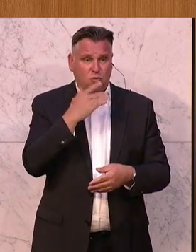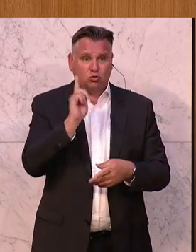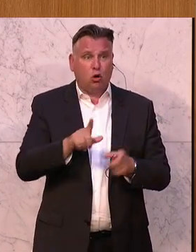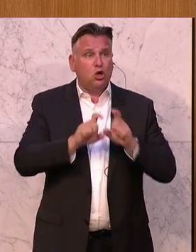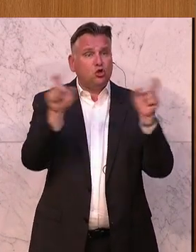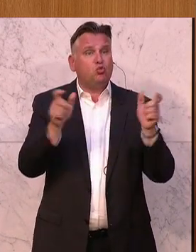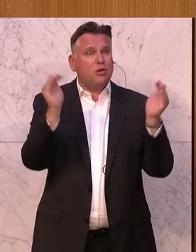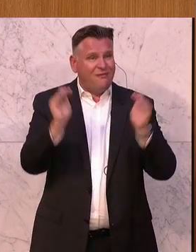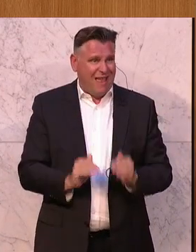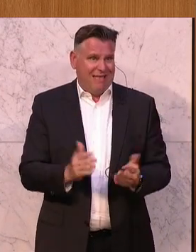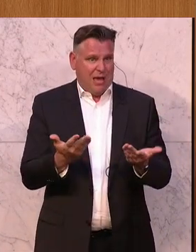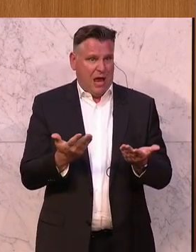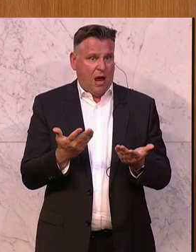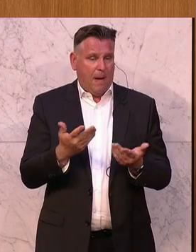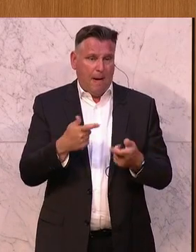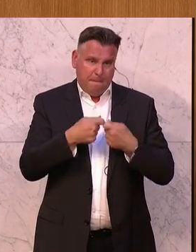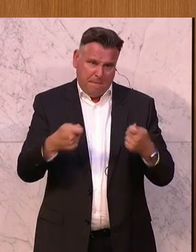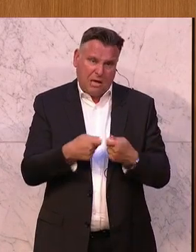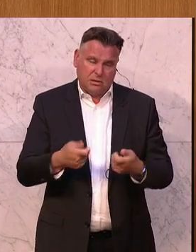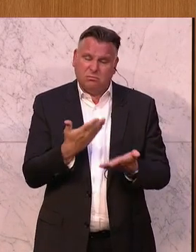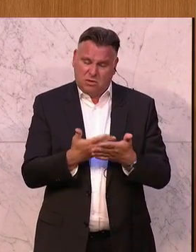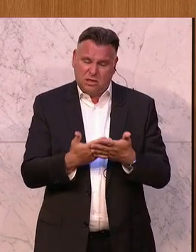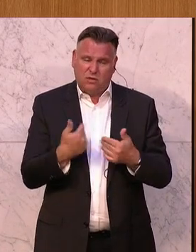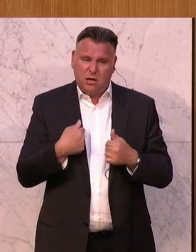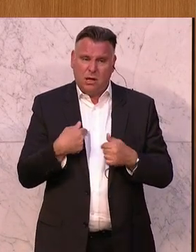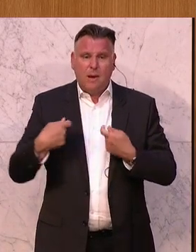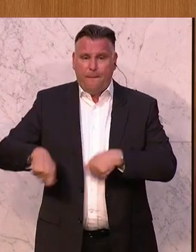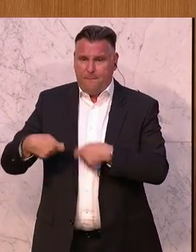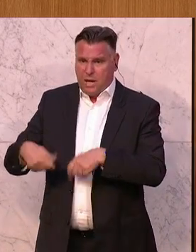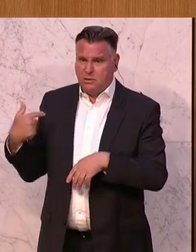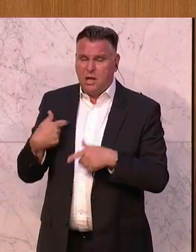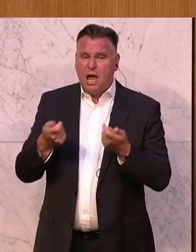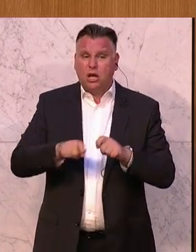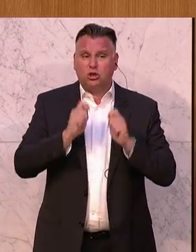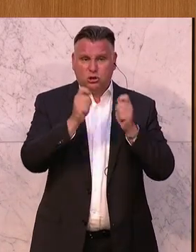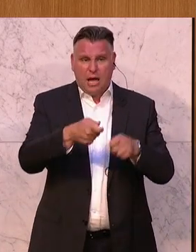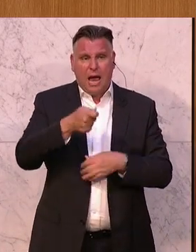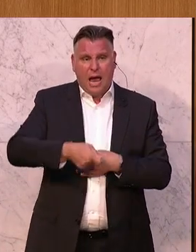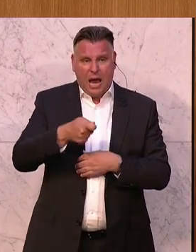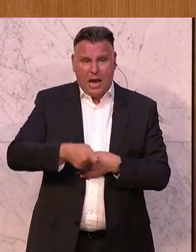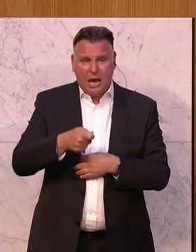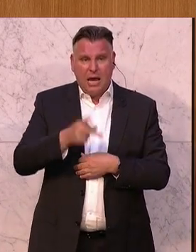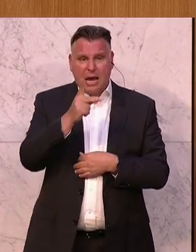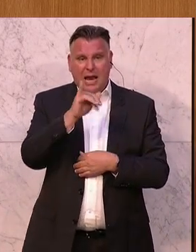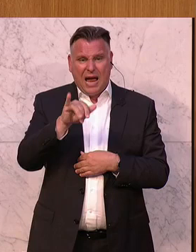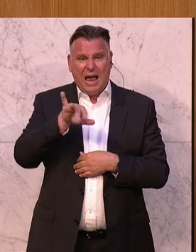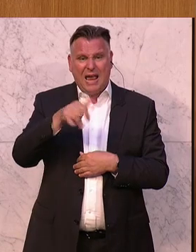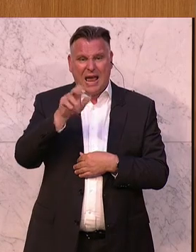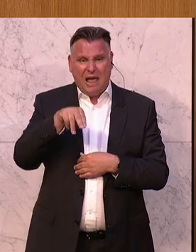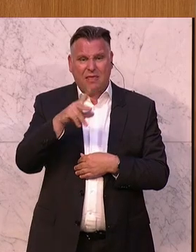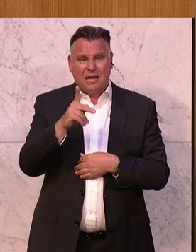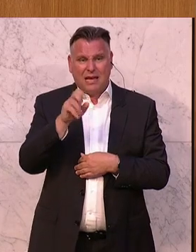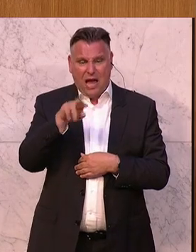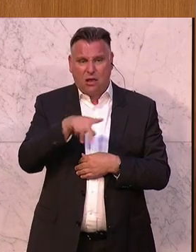und sinnvolle Maßnahmen macht. Ich bringe daher, Frau Präsidentin, einen Entschließungsantrag des Abgeordneten Kayan Greiner